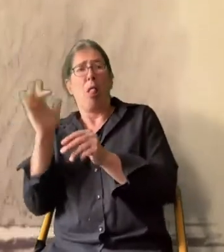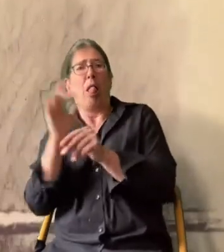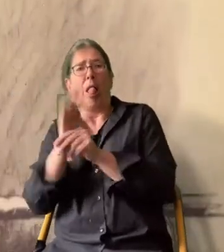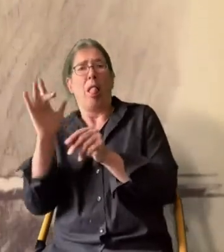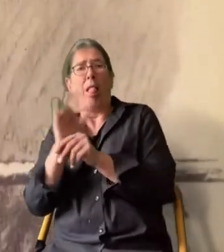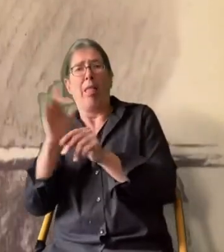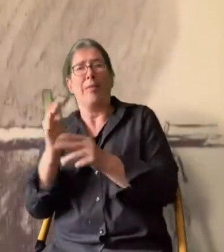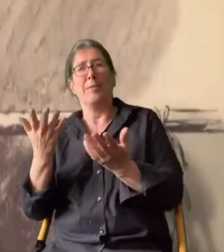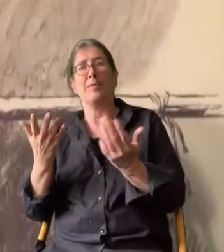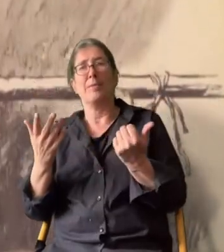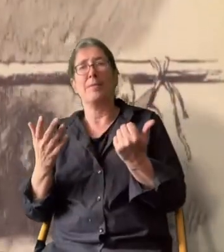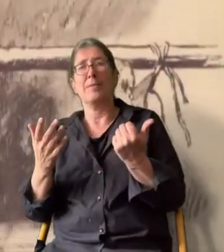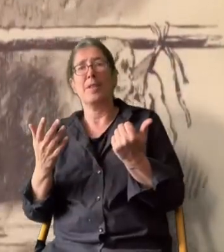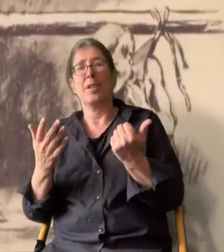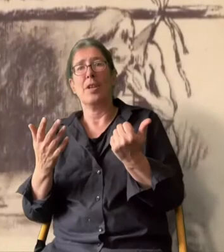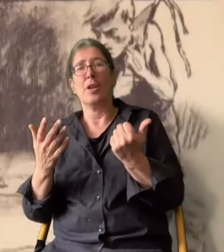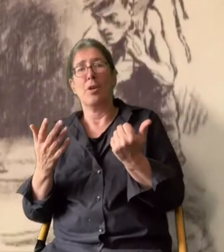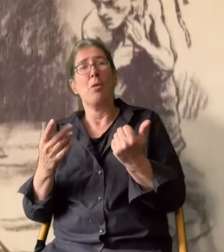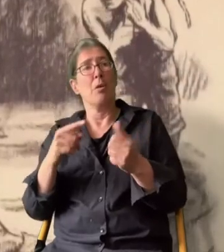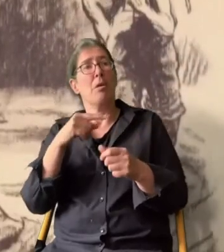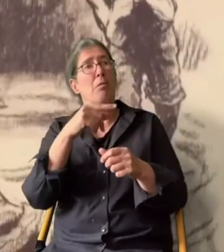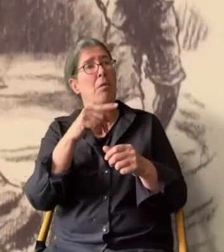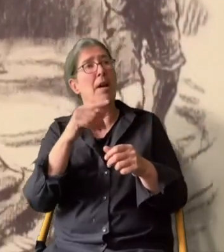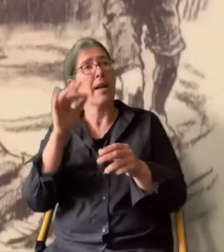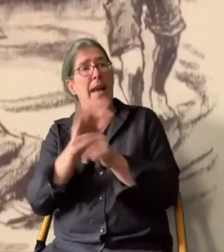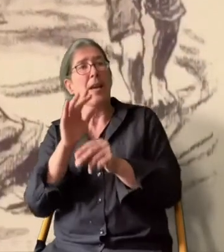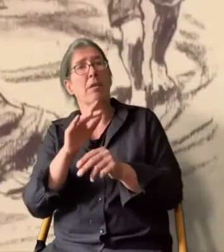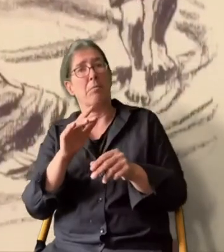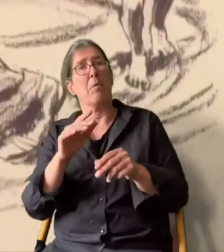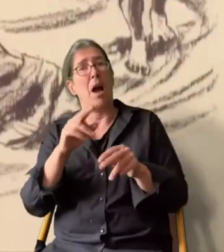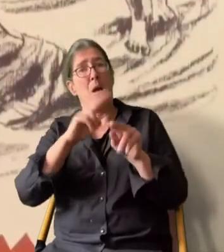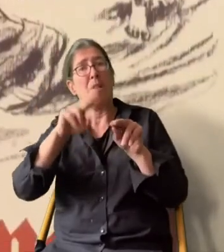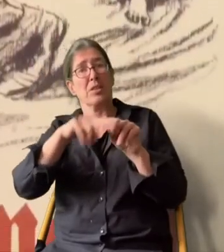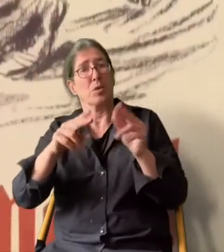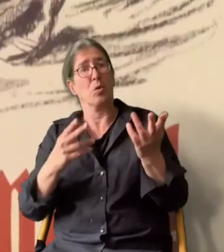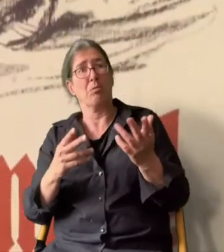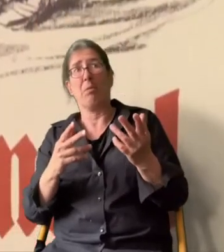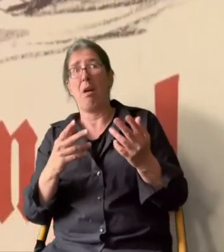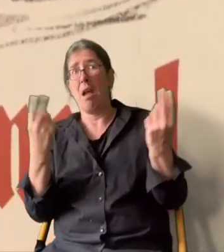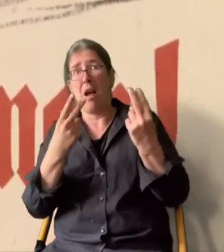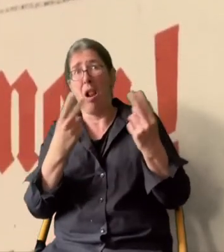und wettert weiter gegen das vermeintliche, so wörtlich, Joch der Reparationen.